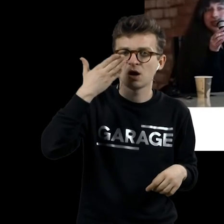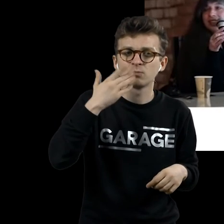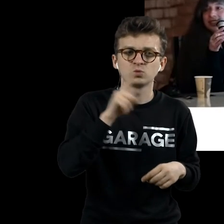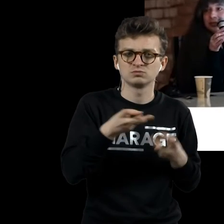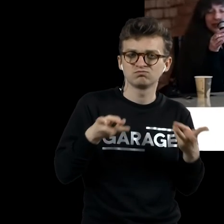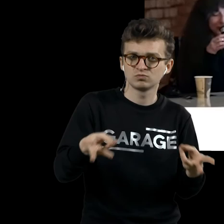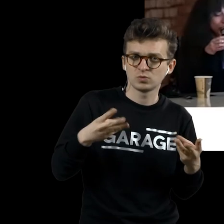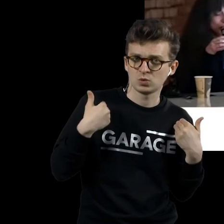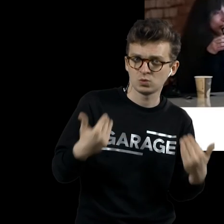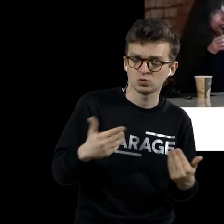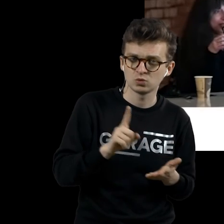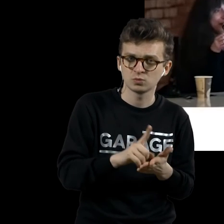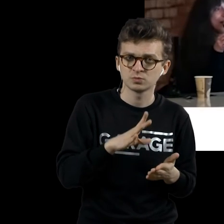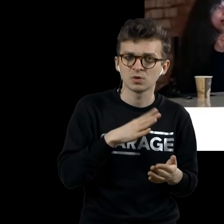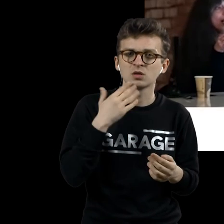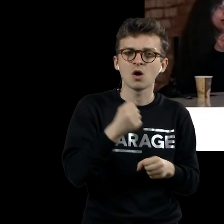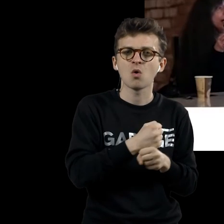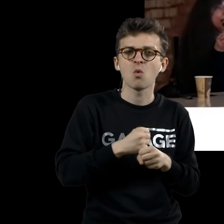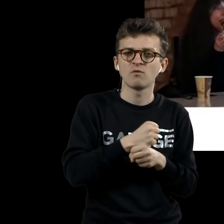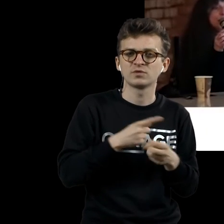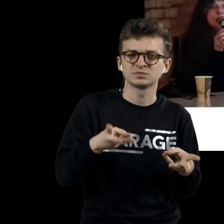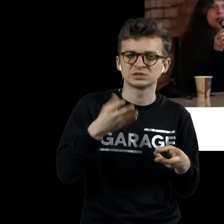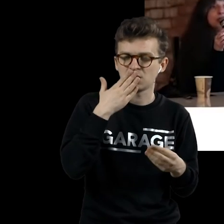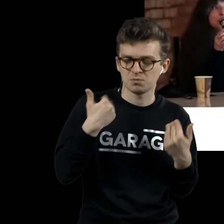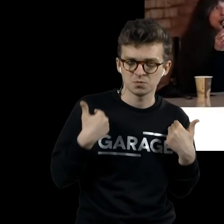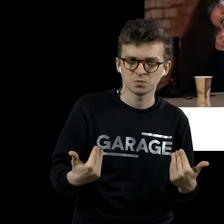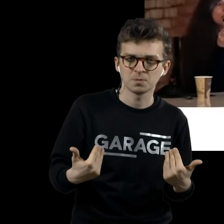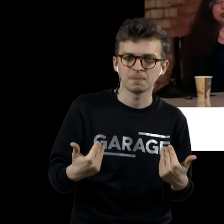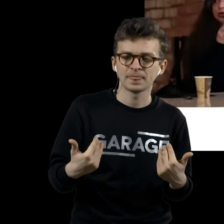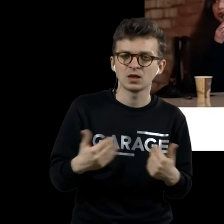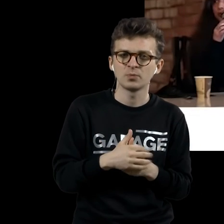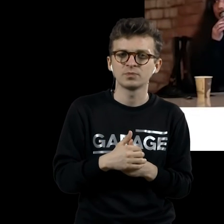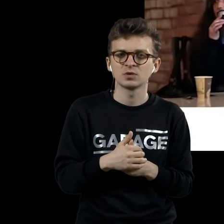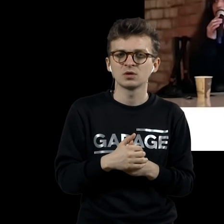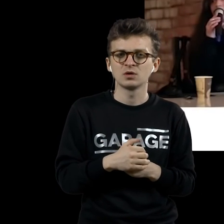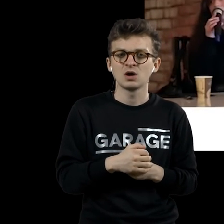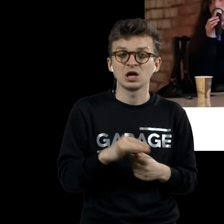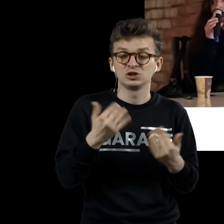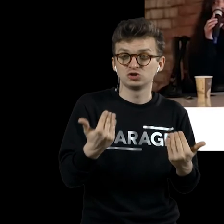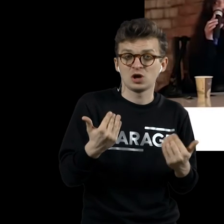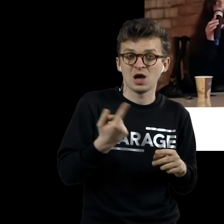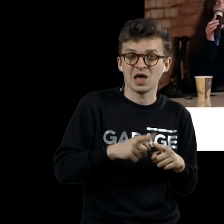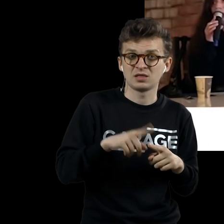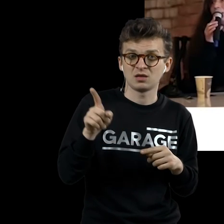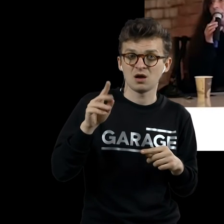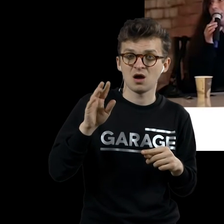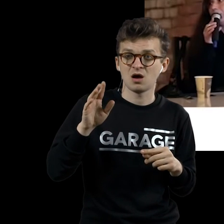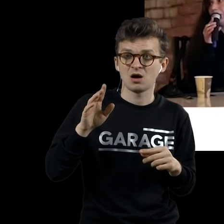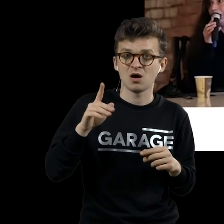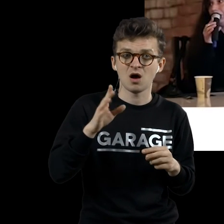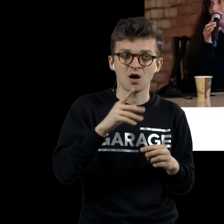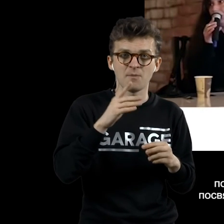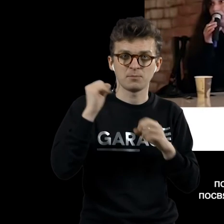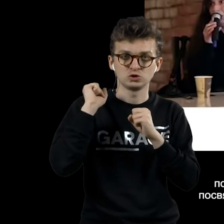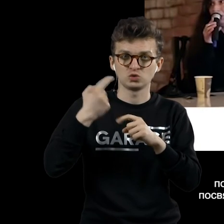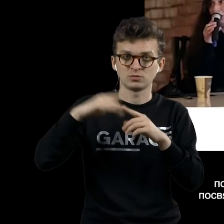чтобы... Это же очень сильный запах, когда кофе жарится. И сейчас эта работа с угольными мешками была воспроизведена на манифесте